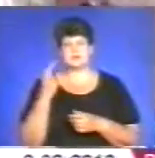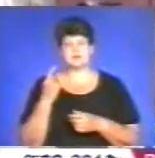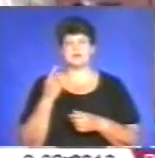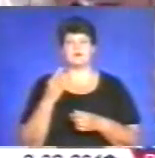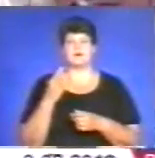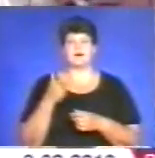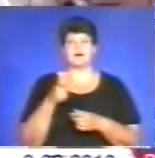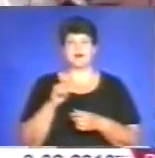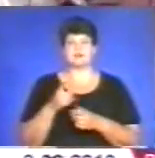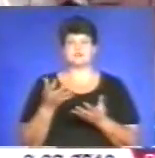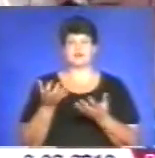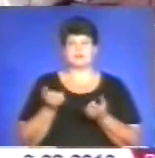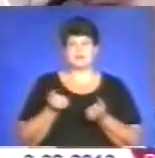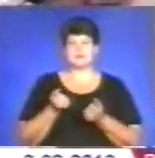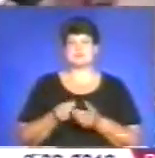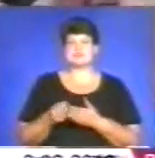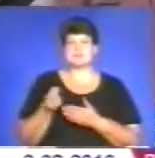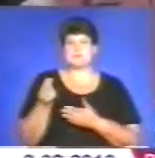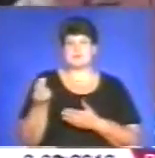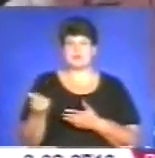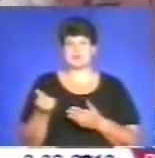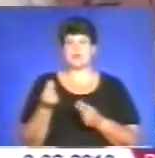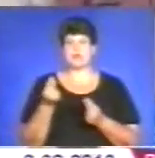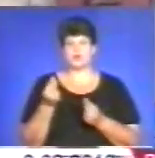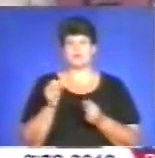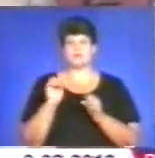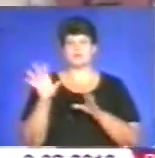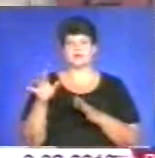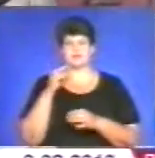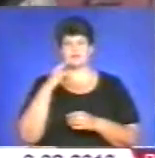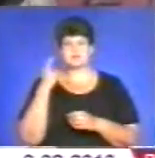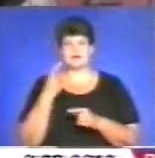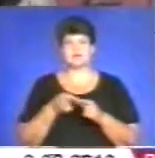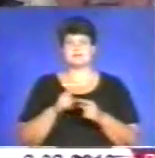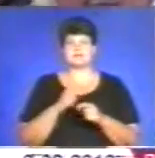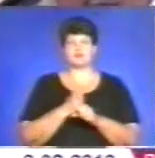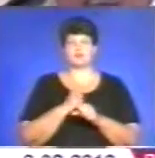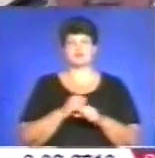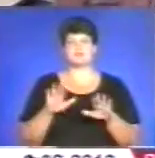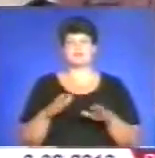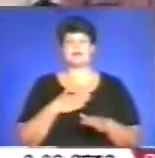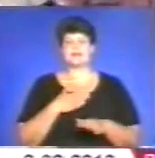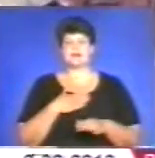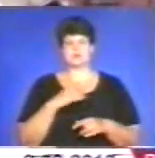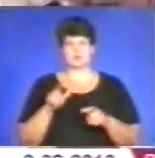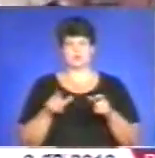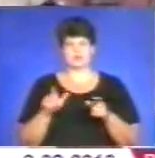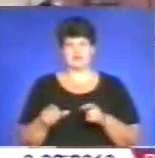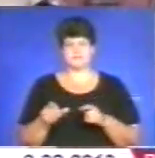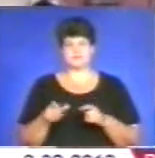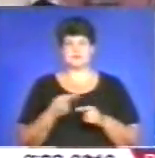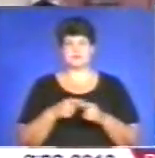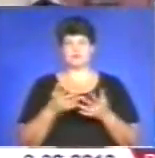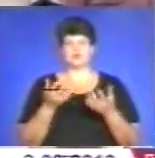газ отримали, заплатили і гроші пішли в Росію. А це робочі місця для наших людей, це працюють роботу